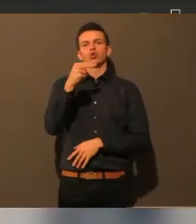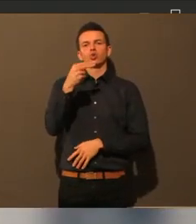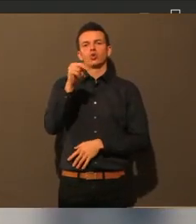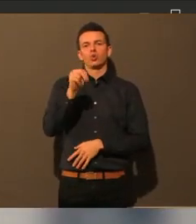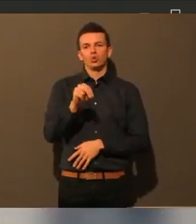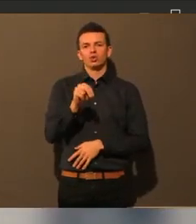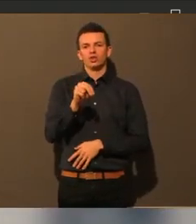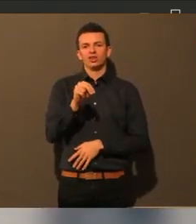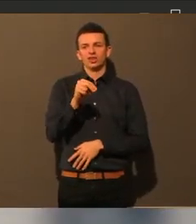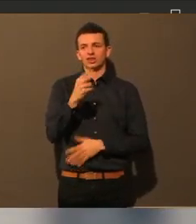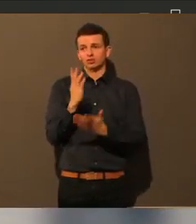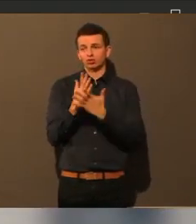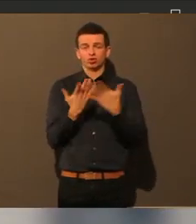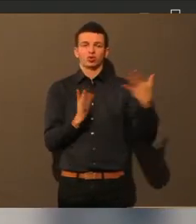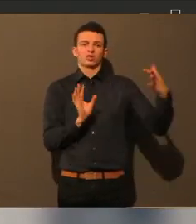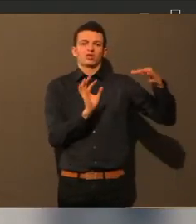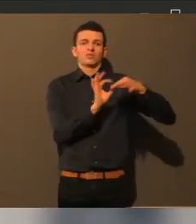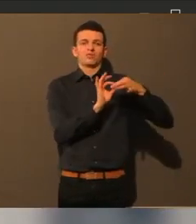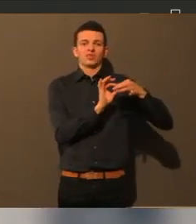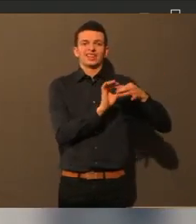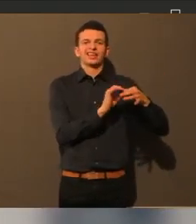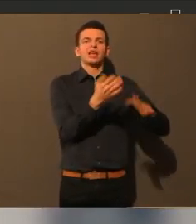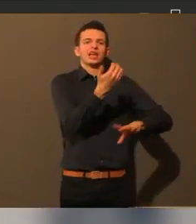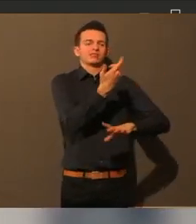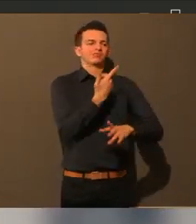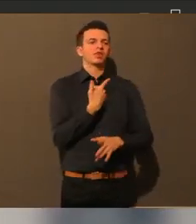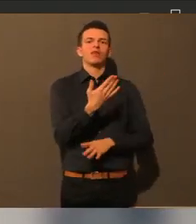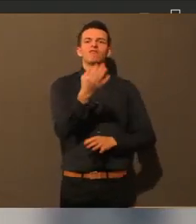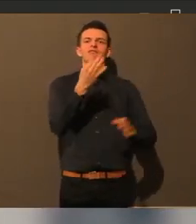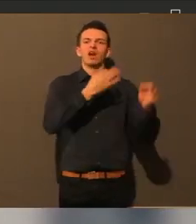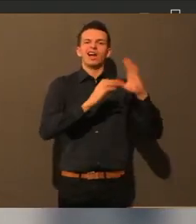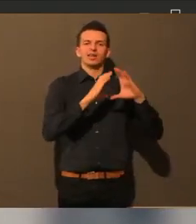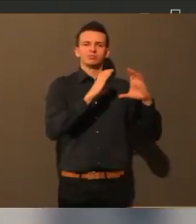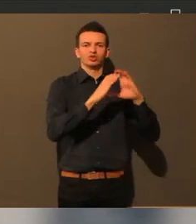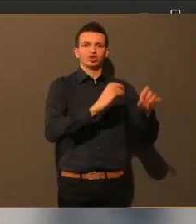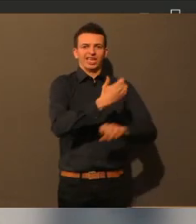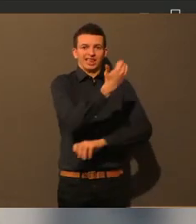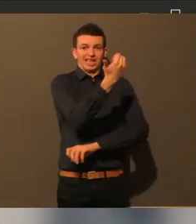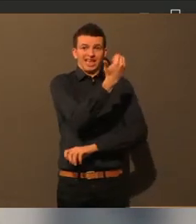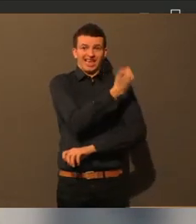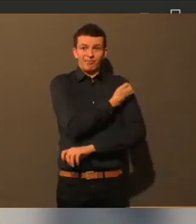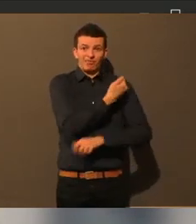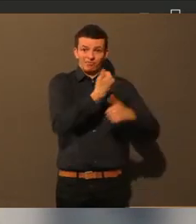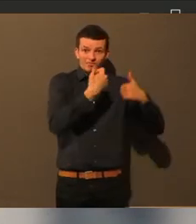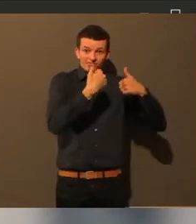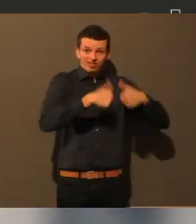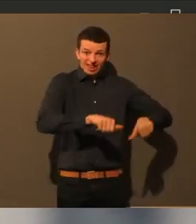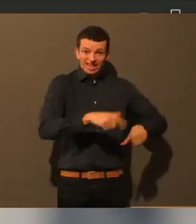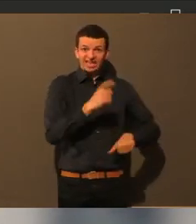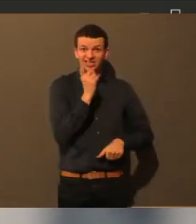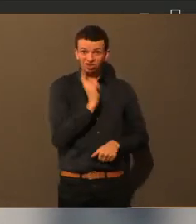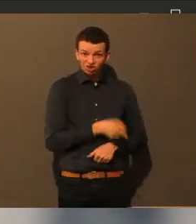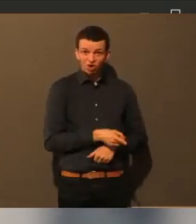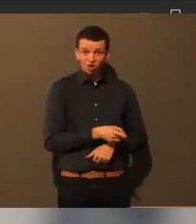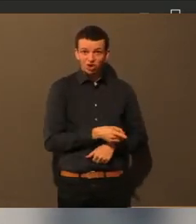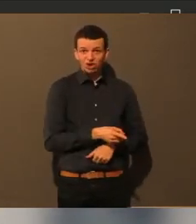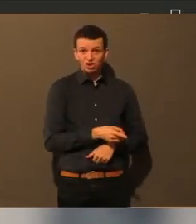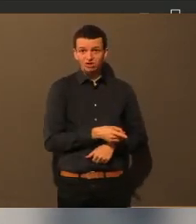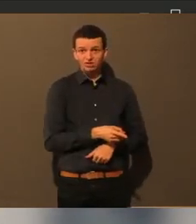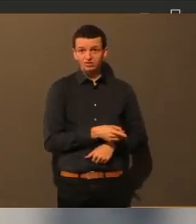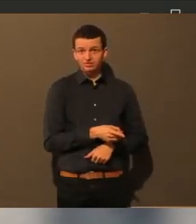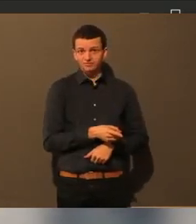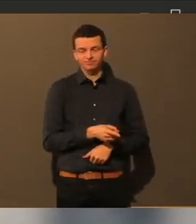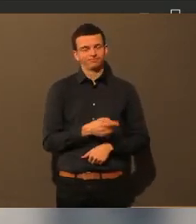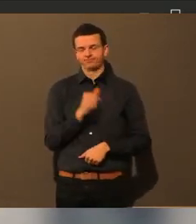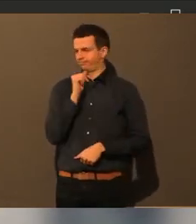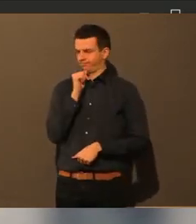gefragt worden, ob es eine Impfpflicht geben wird. Nein, es wird keine Impfpflicht geben. Und wir sind in Augsburg aber startbereit für das